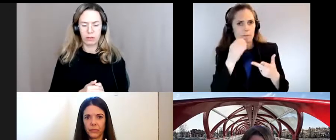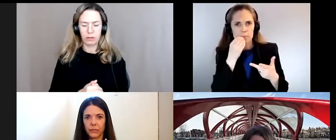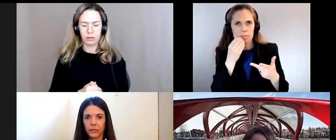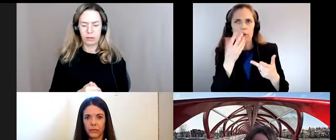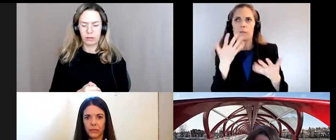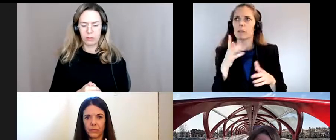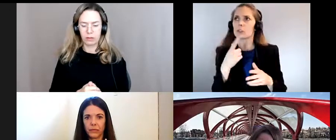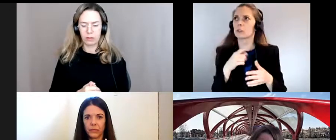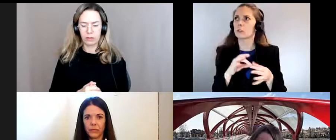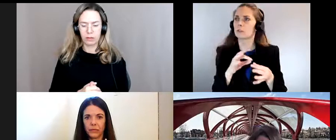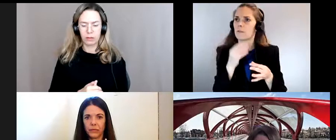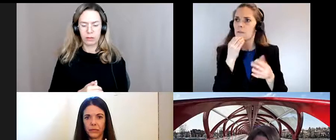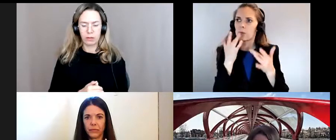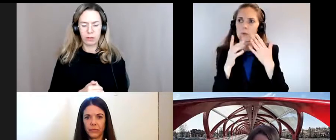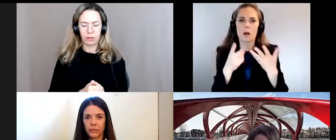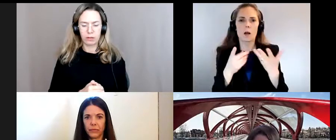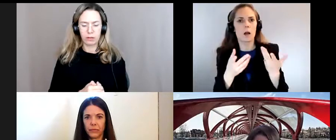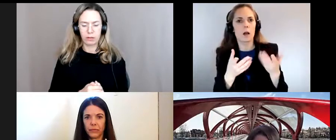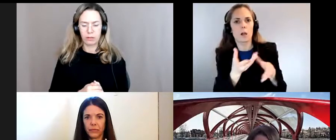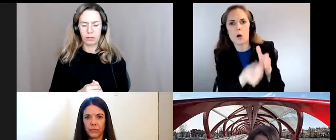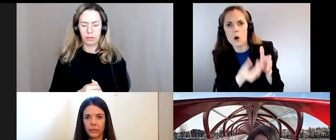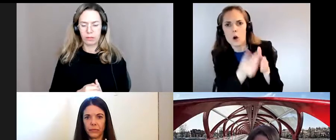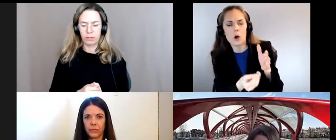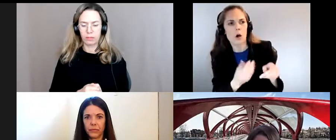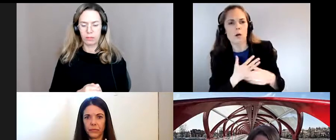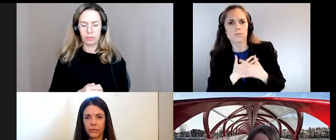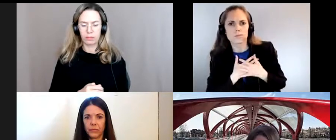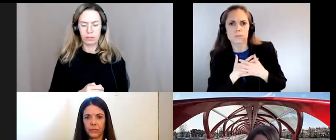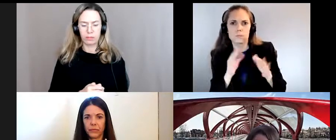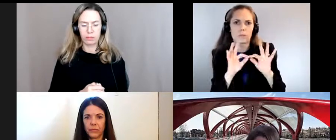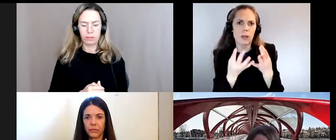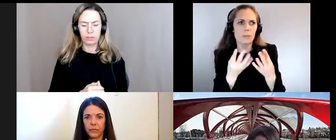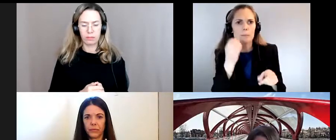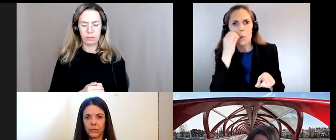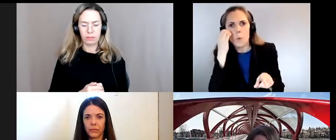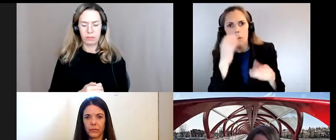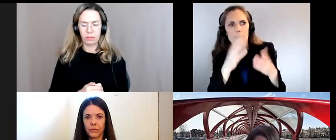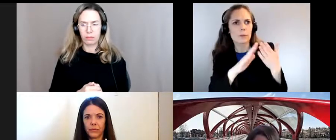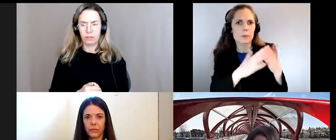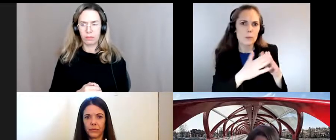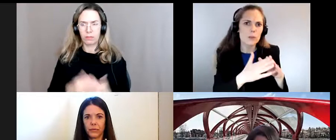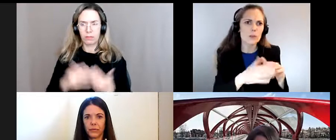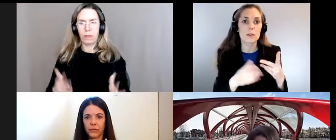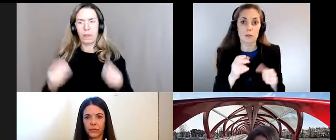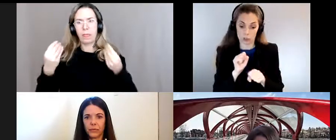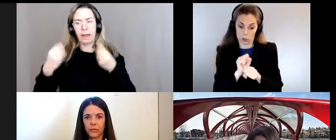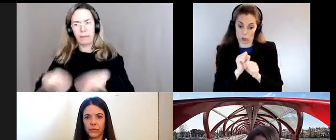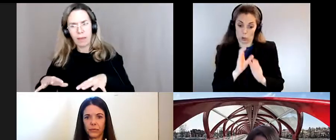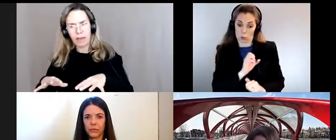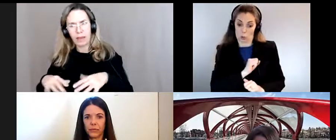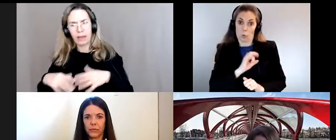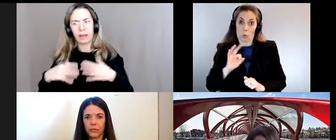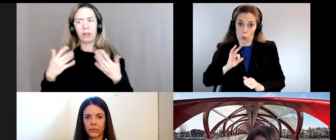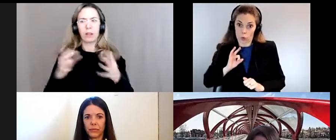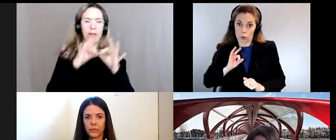jusqu'aux préoccupations que les gens ont pour les membres de leur famille les pertes et